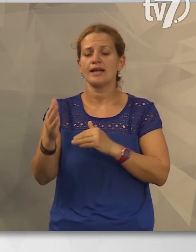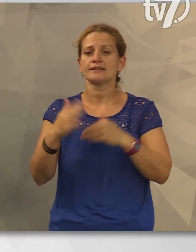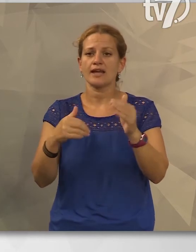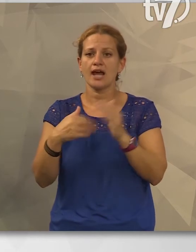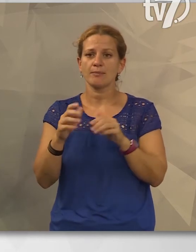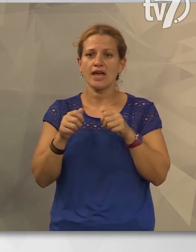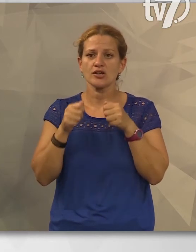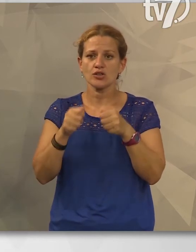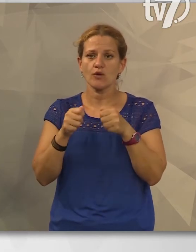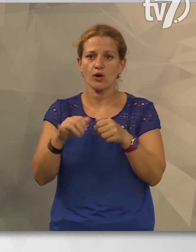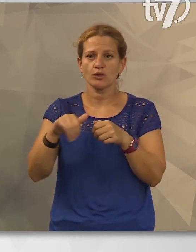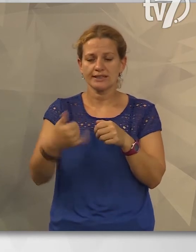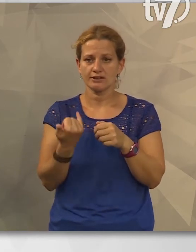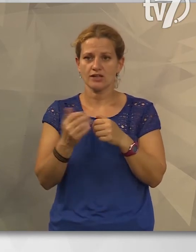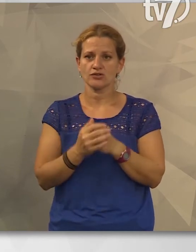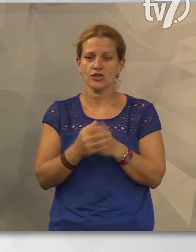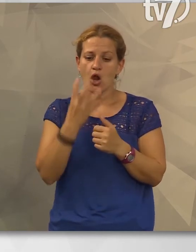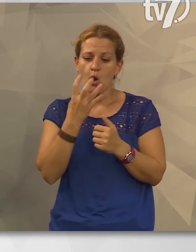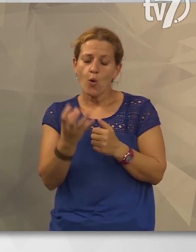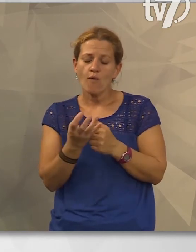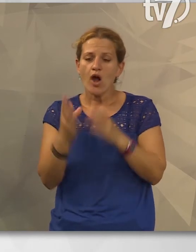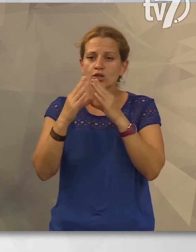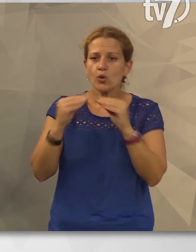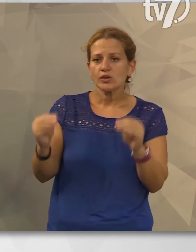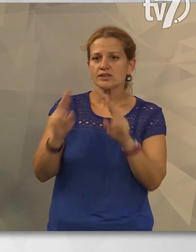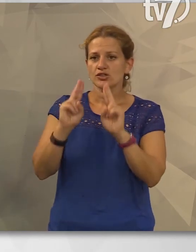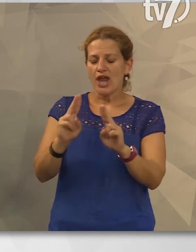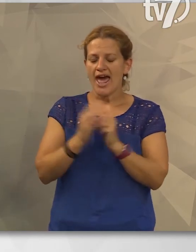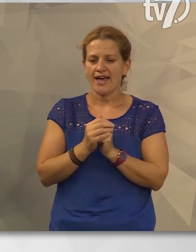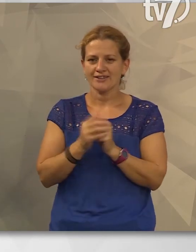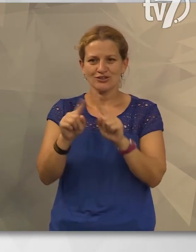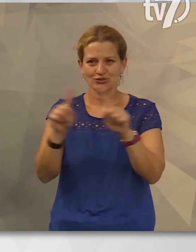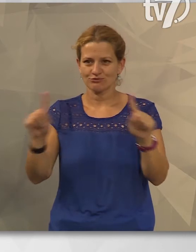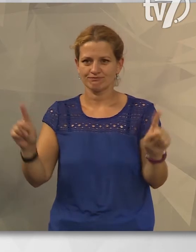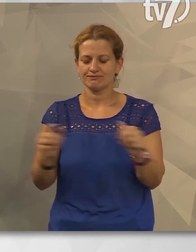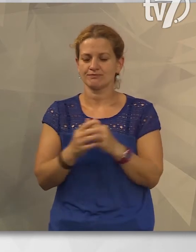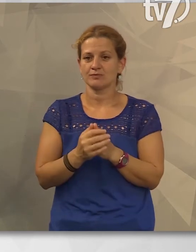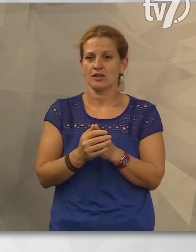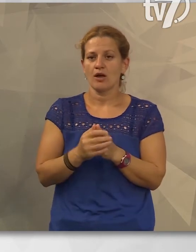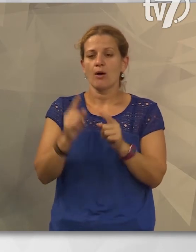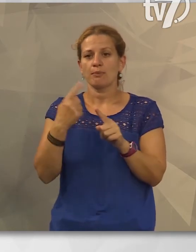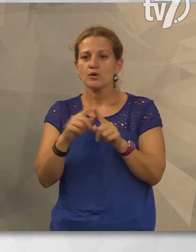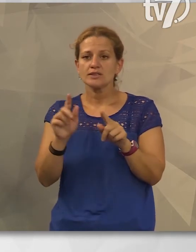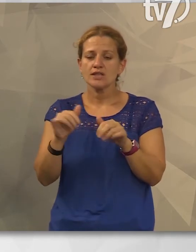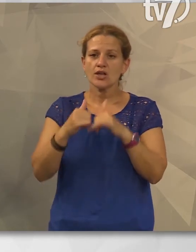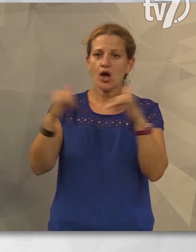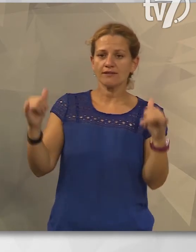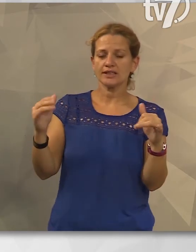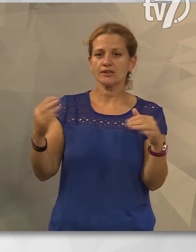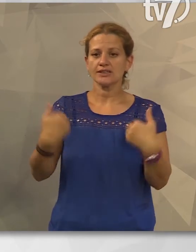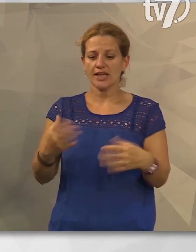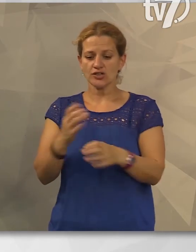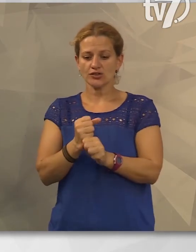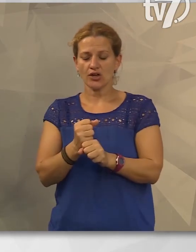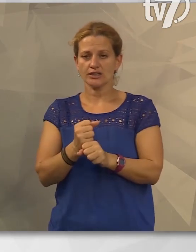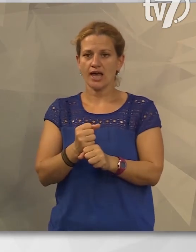lovagoltatással is. Tehát a lóval azért gyógyítani is lehet nagyon sok mindent, meg javítani a testtartáson, a